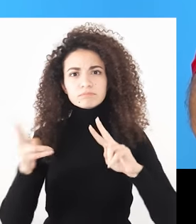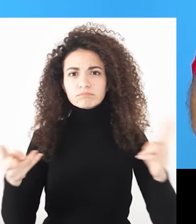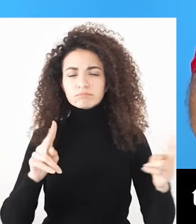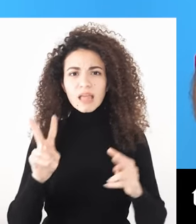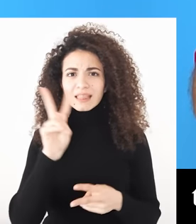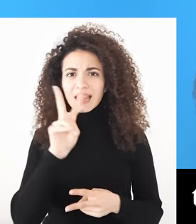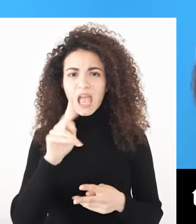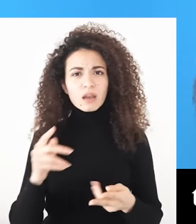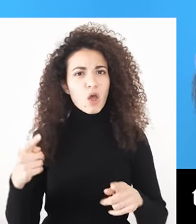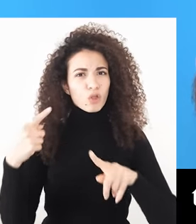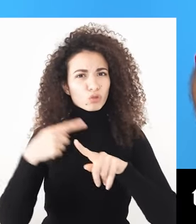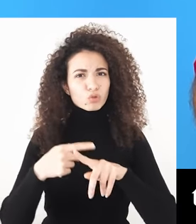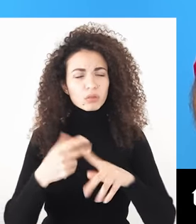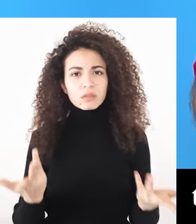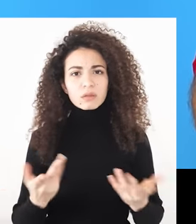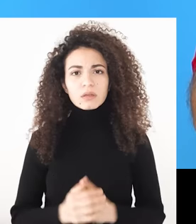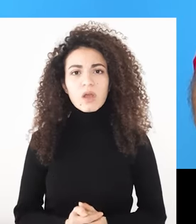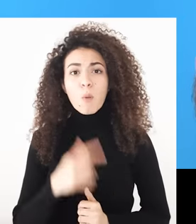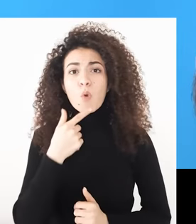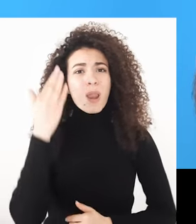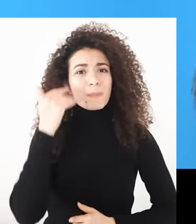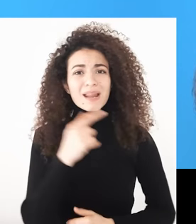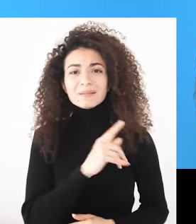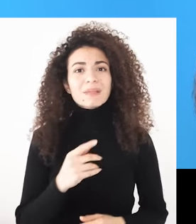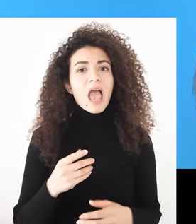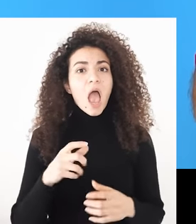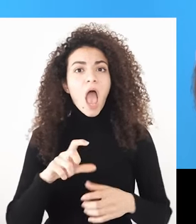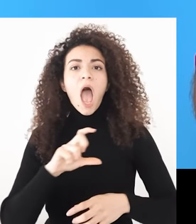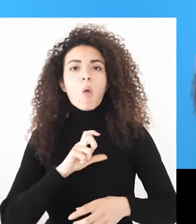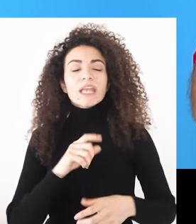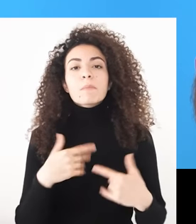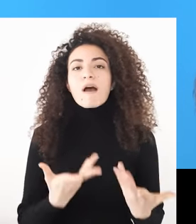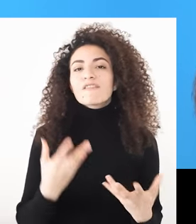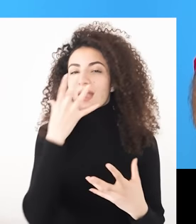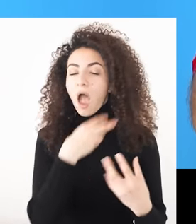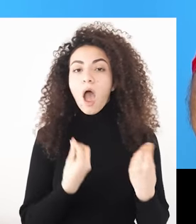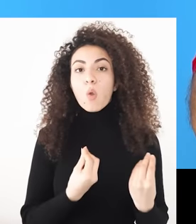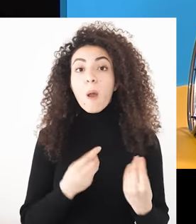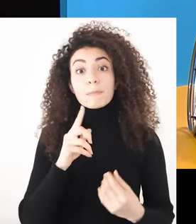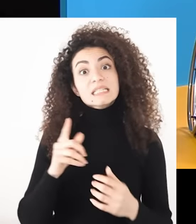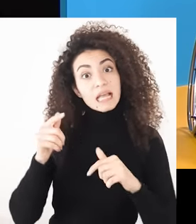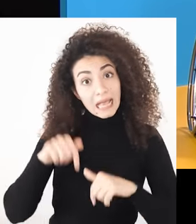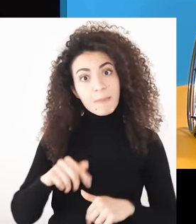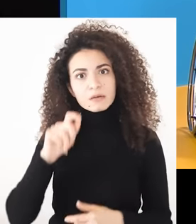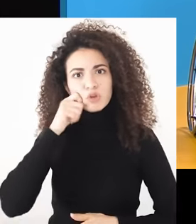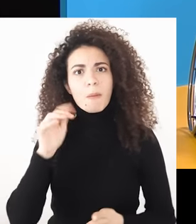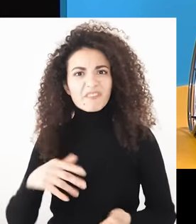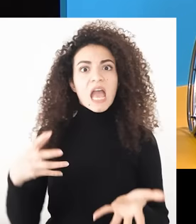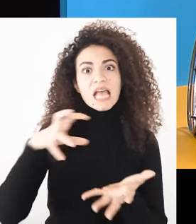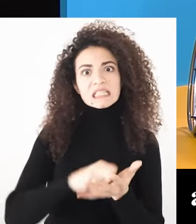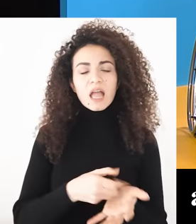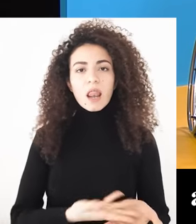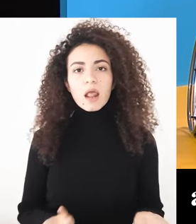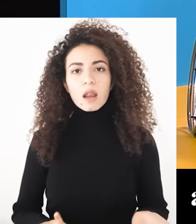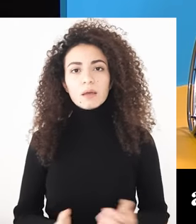مجتمع بينكر هويات الجنسية من جهة وبينظر لقاله كشيء ممكن استفادة منه واستغلاله مع هالتساؤلات كبيرت